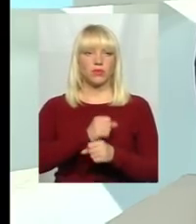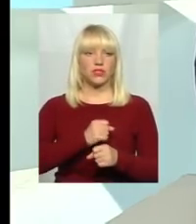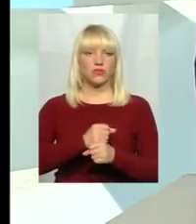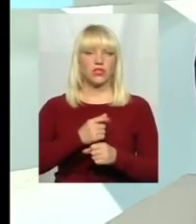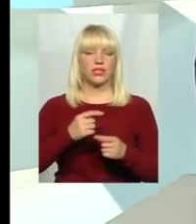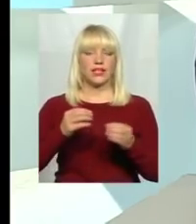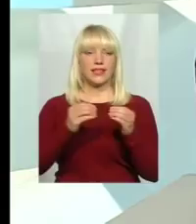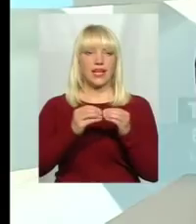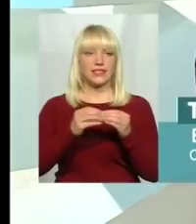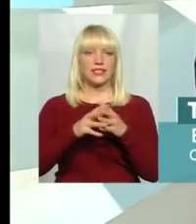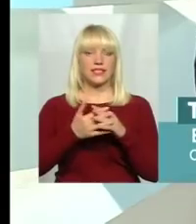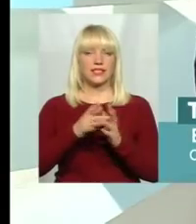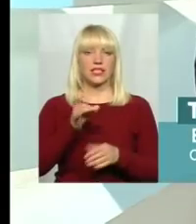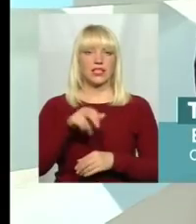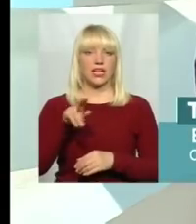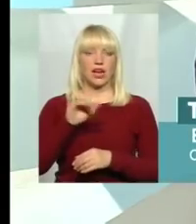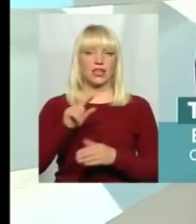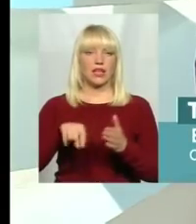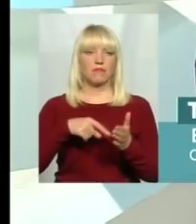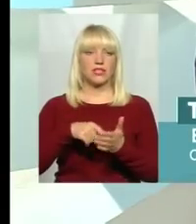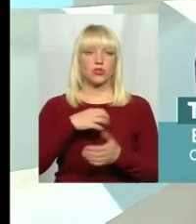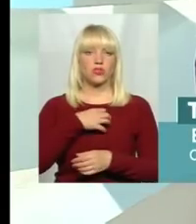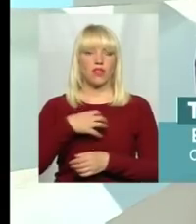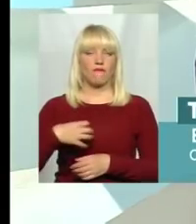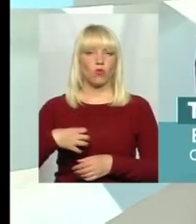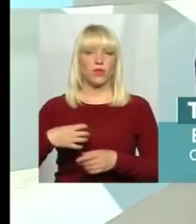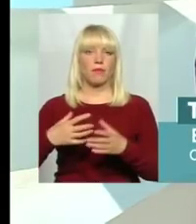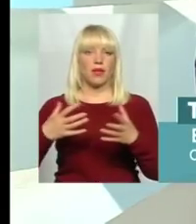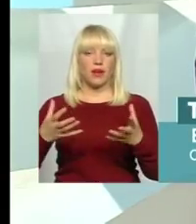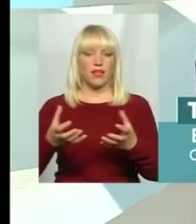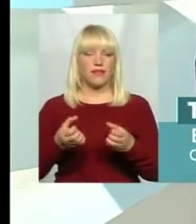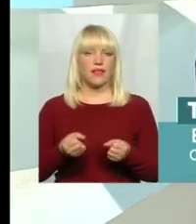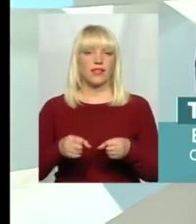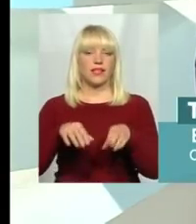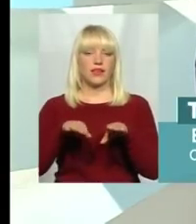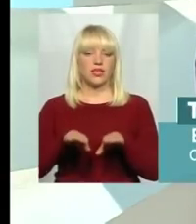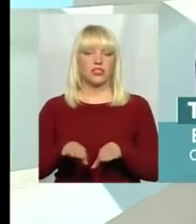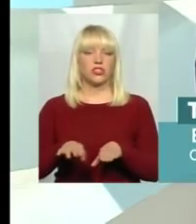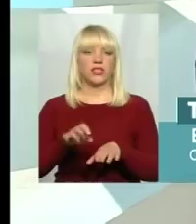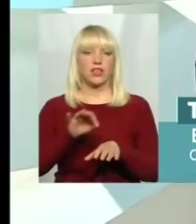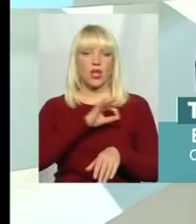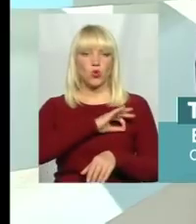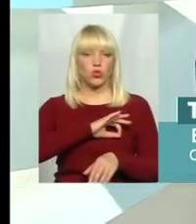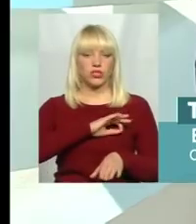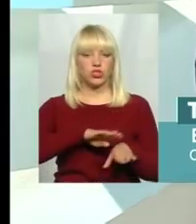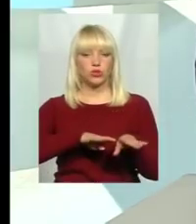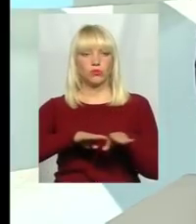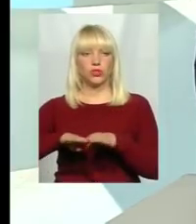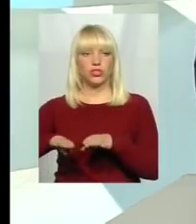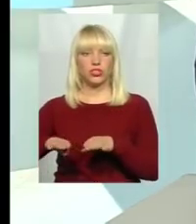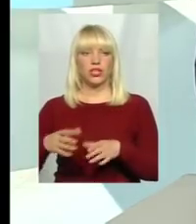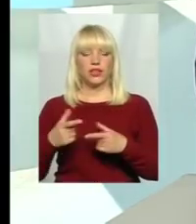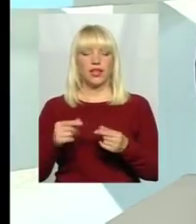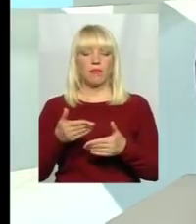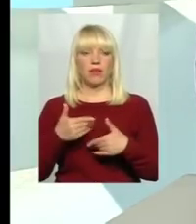10 сільських рад, і місто Славута прийняли рішення і на юридичному рівні, де ми створені, як